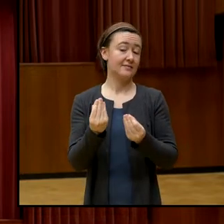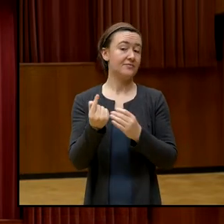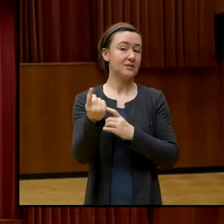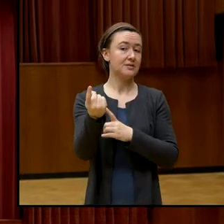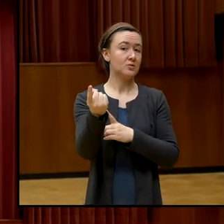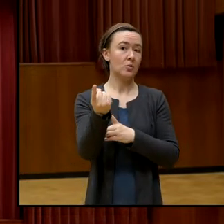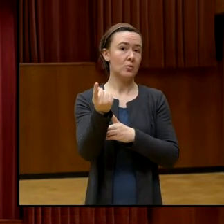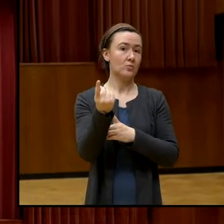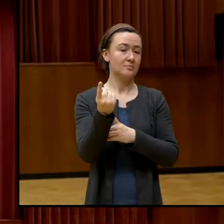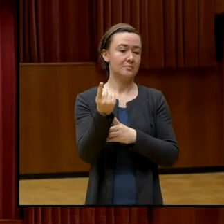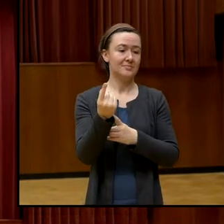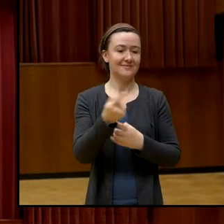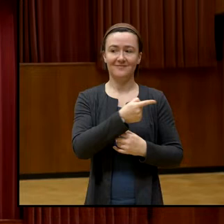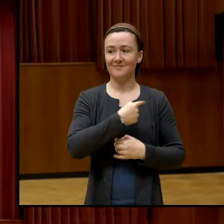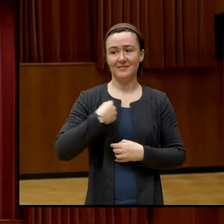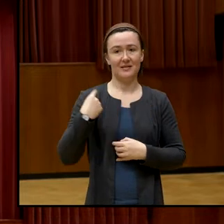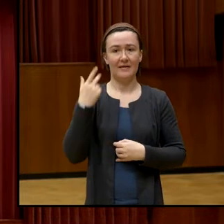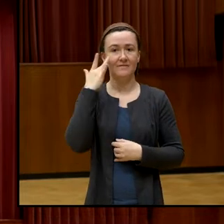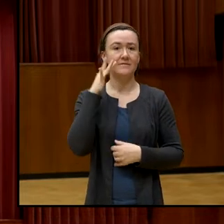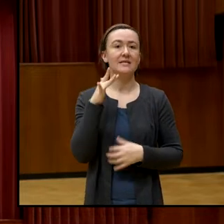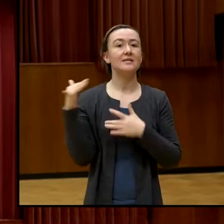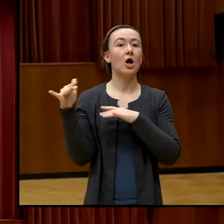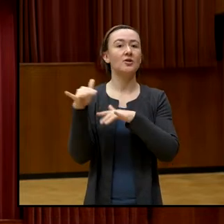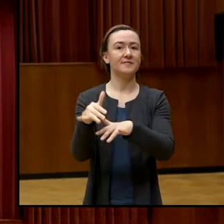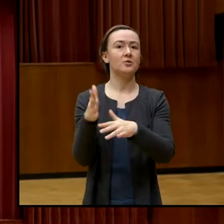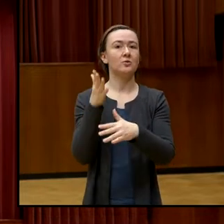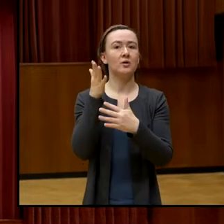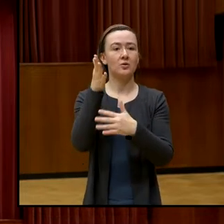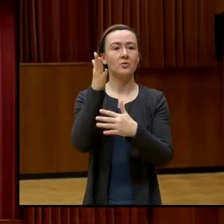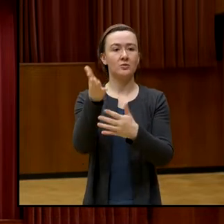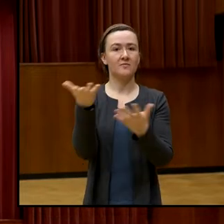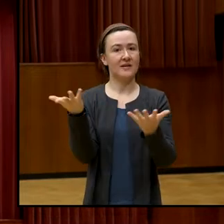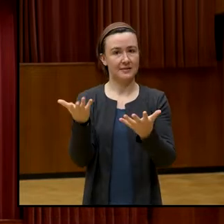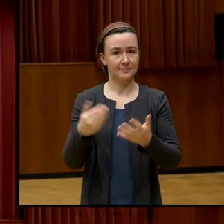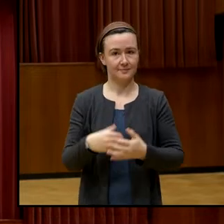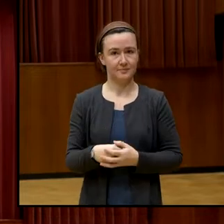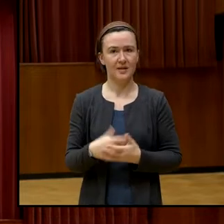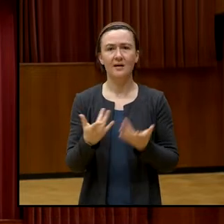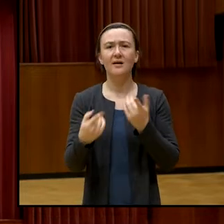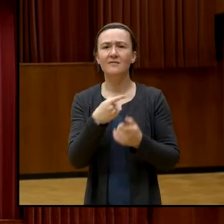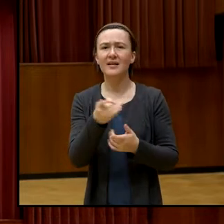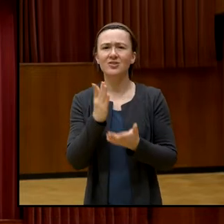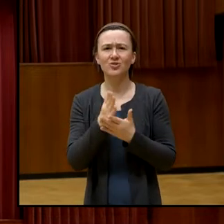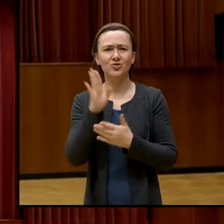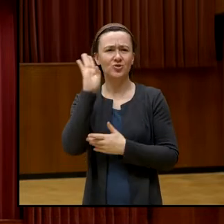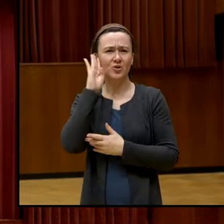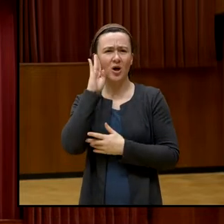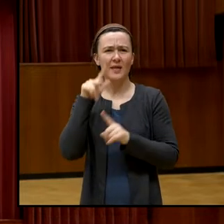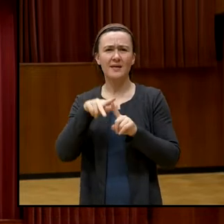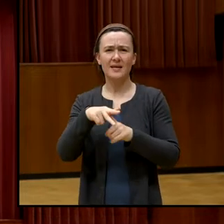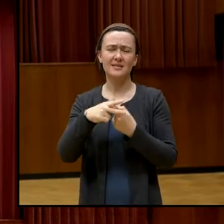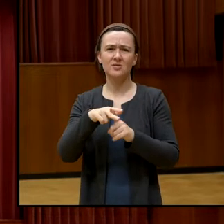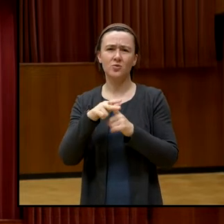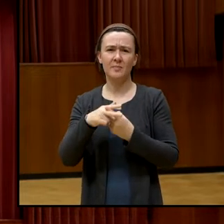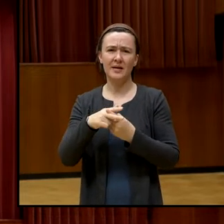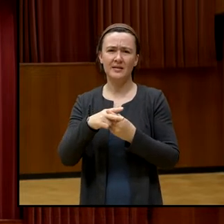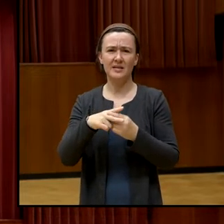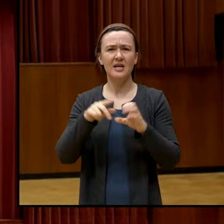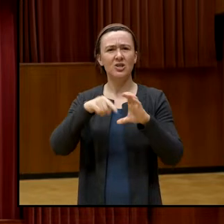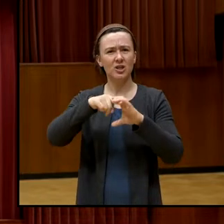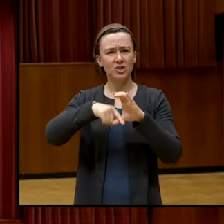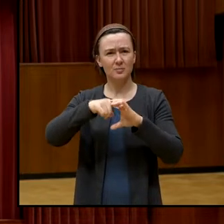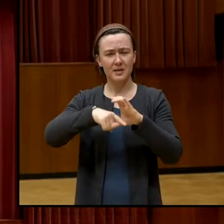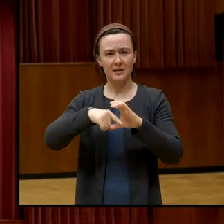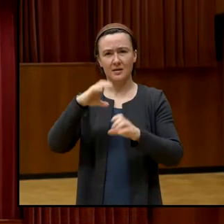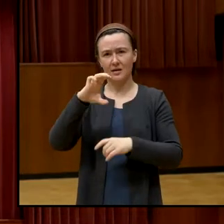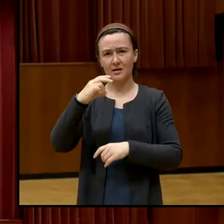wo wir alle noch nicht wissen, wie die Auswirkungen sind. Sie haben vielleicht gehört, über dieses Instrument ChatGPT. Das ist dieses